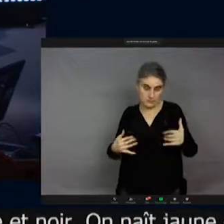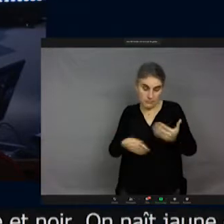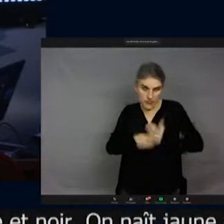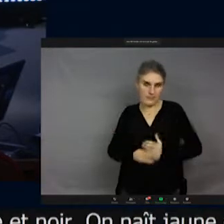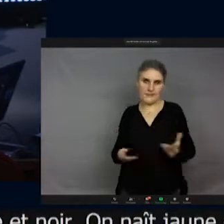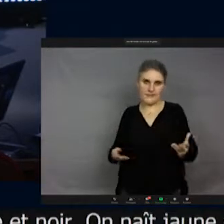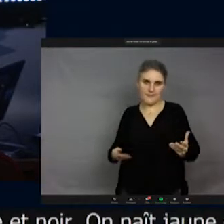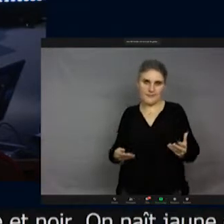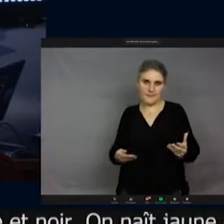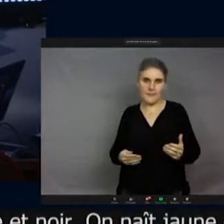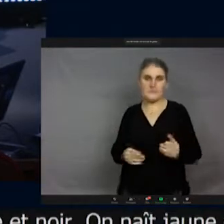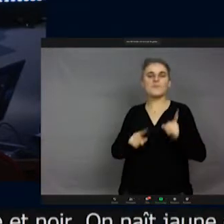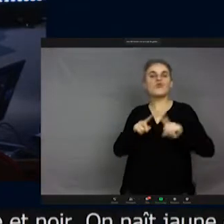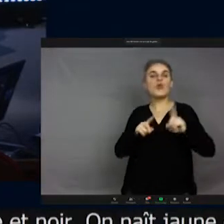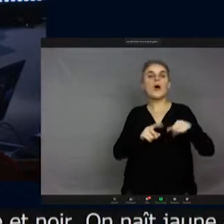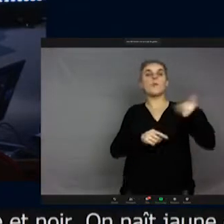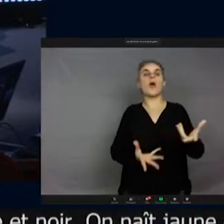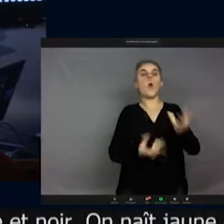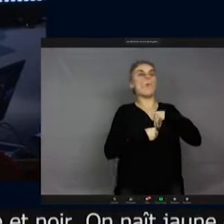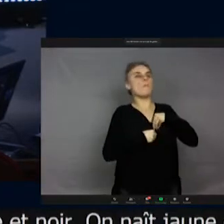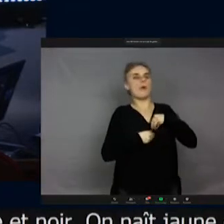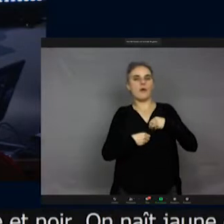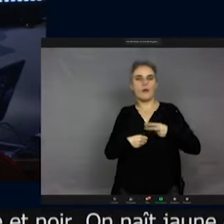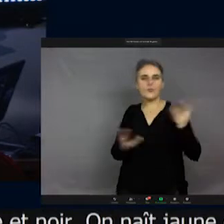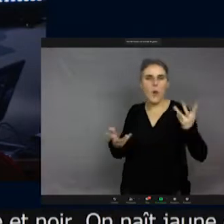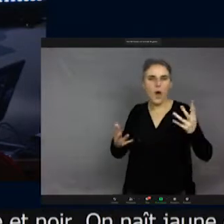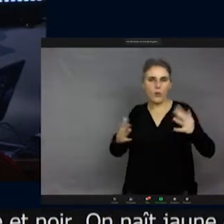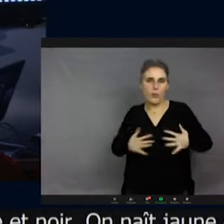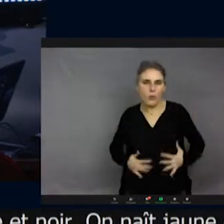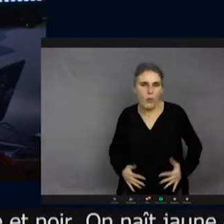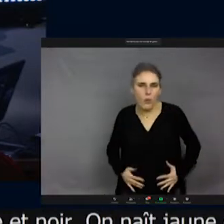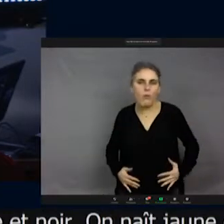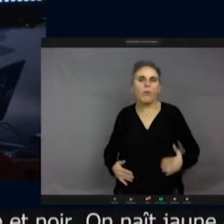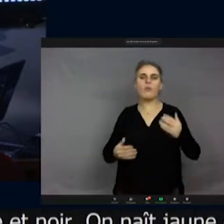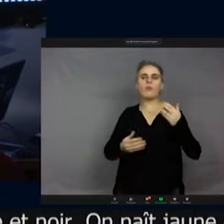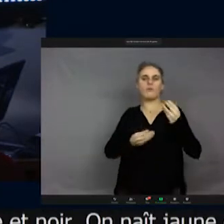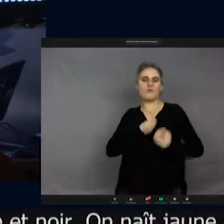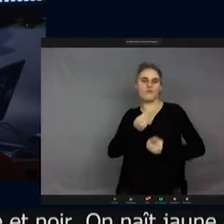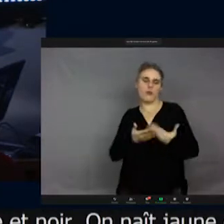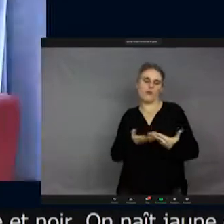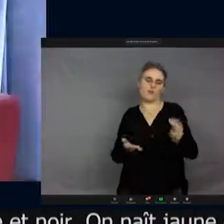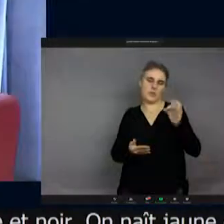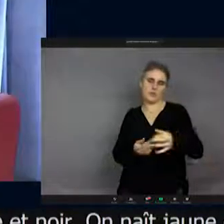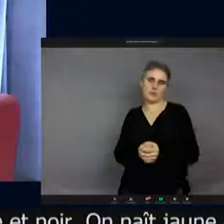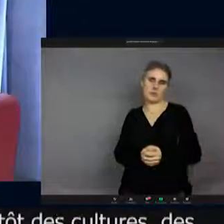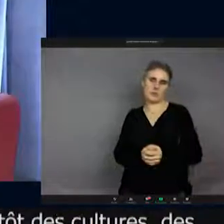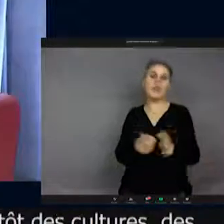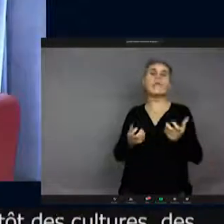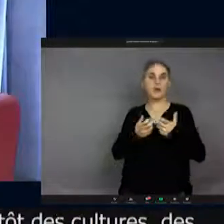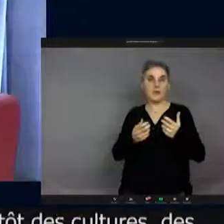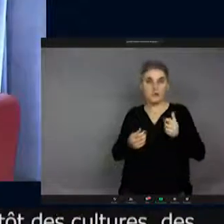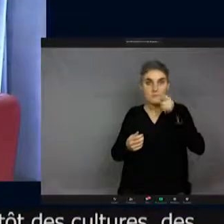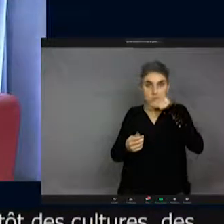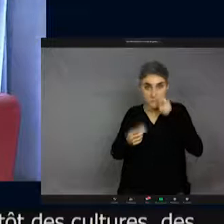L'acquisition, ça va plutôt être les cultures, les comportements, des choses comme ça. En revanche, le truc physique, c'est quand même